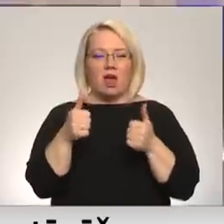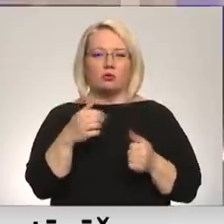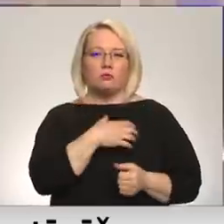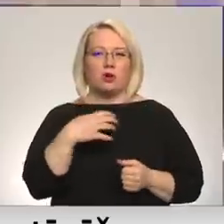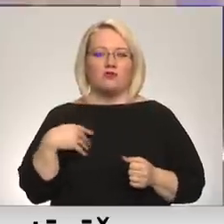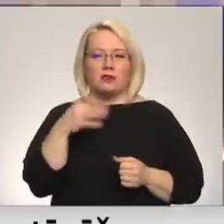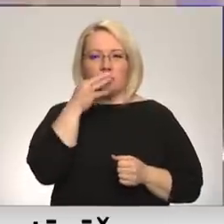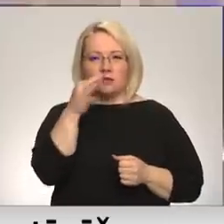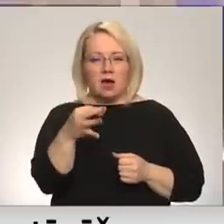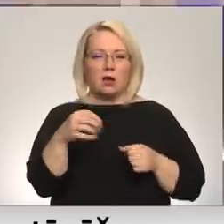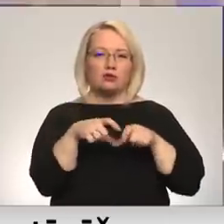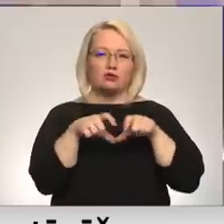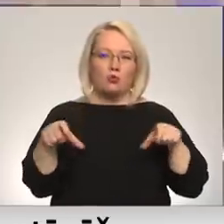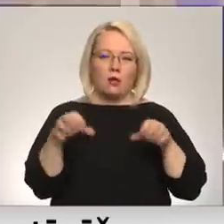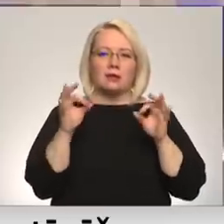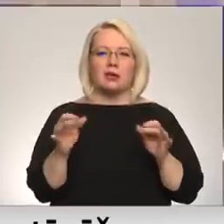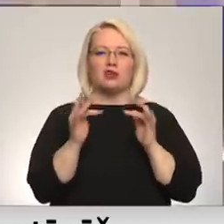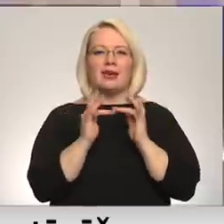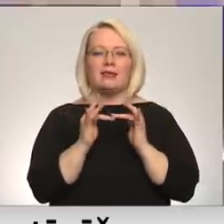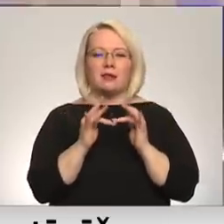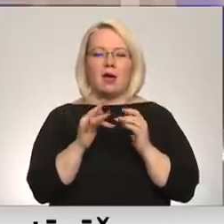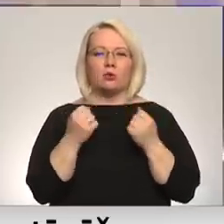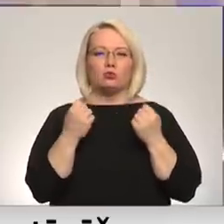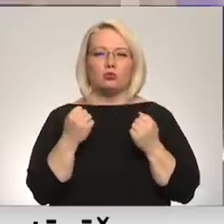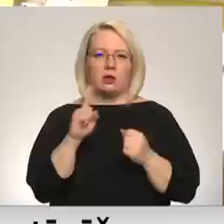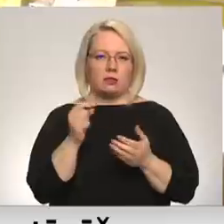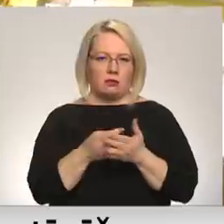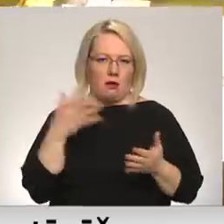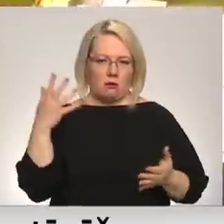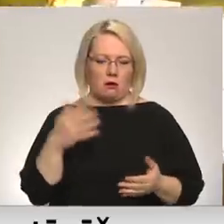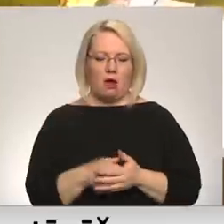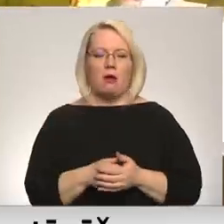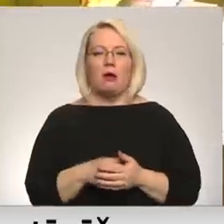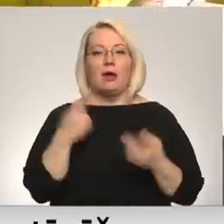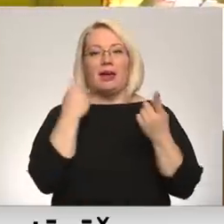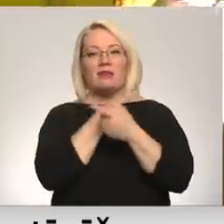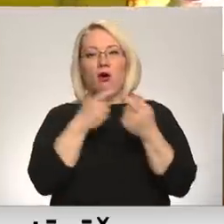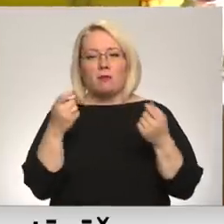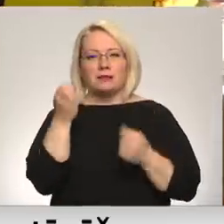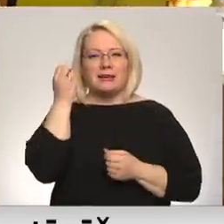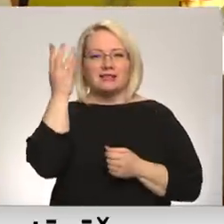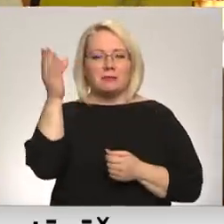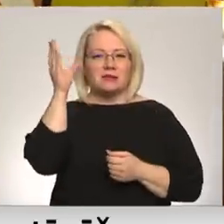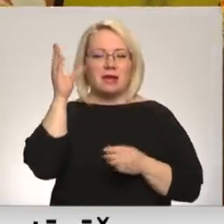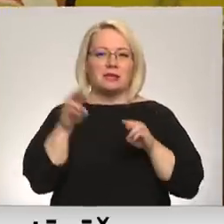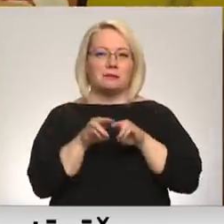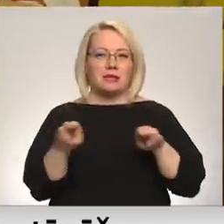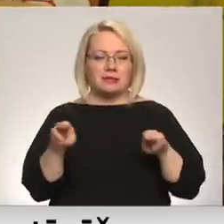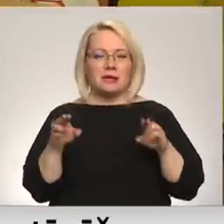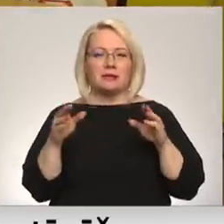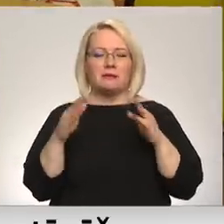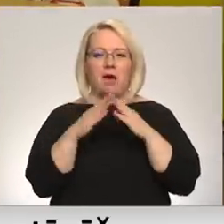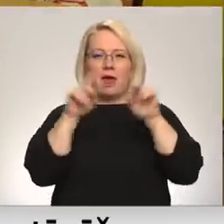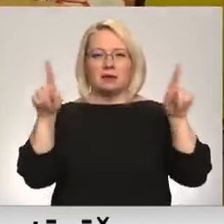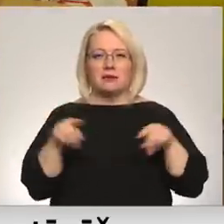skolas atīpaši internātu uzturēšana ir dārga. Informācija izglītības un zinātas ministries mājas